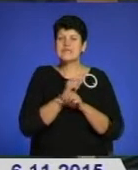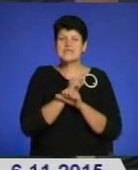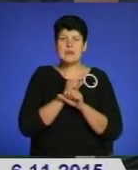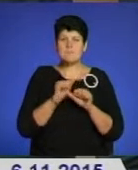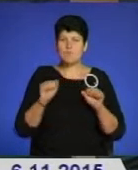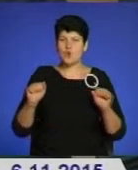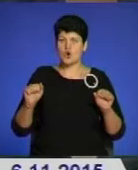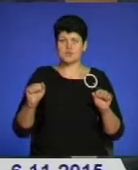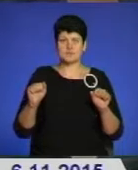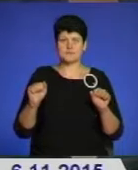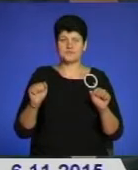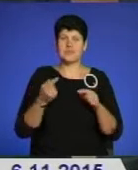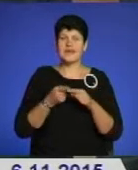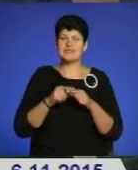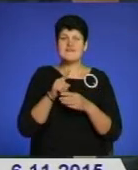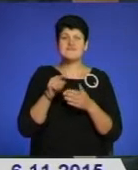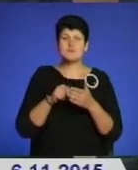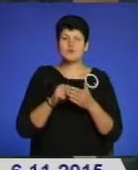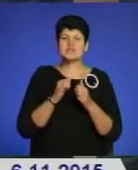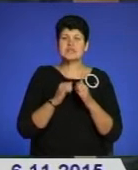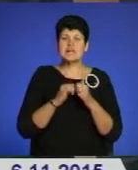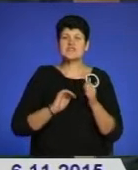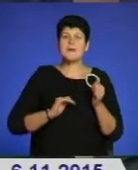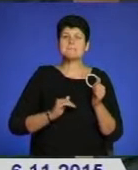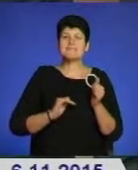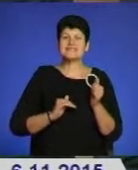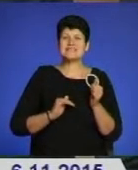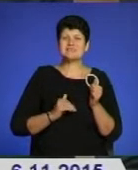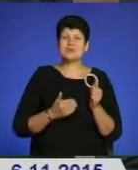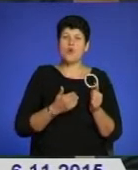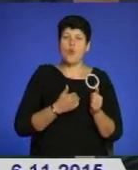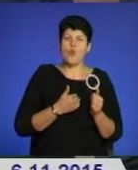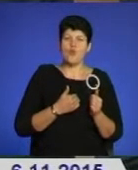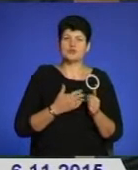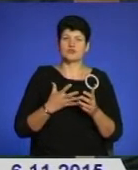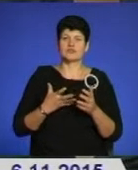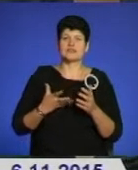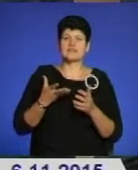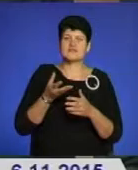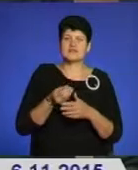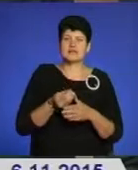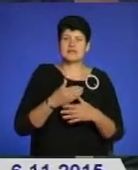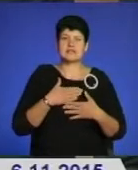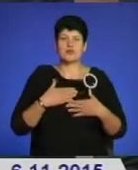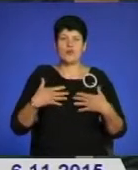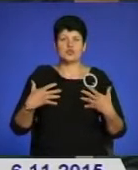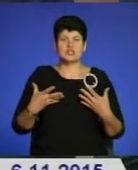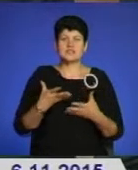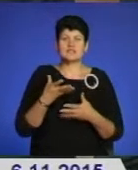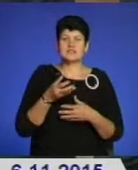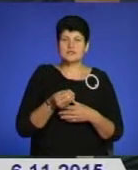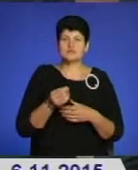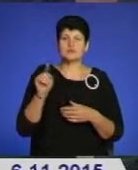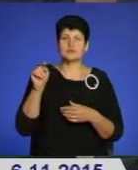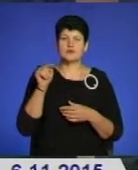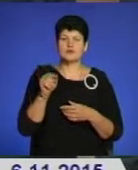це вже питання кожного бізнесмена, хоче він інвестувати чи не хоче. І для того, щоб його